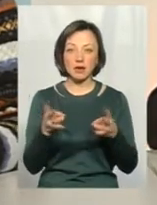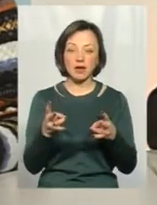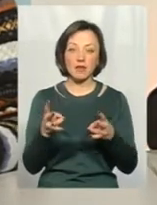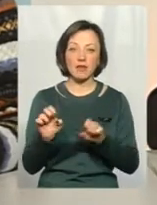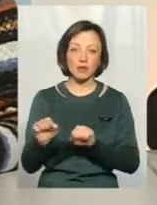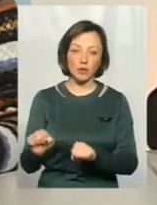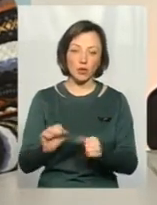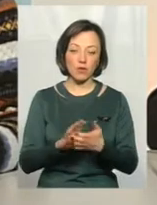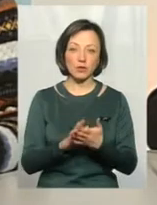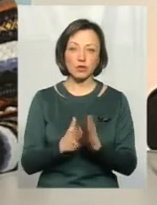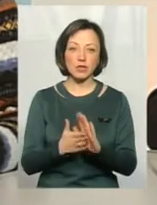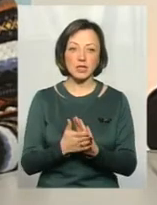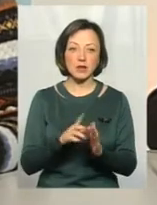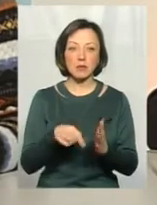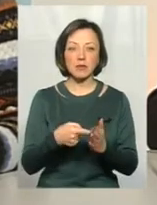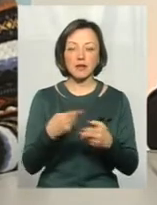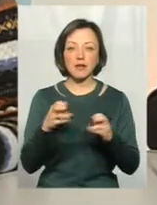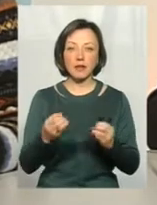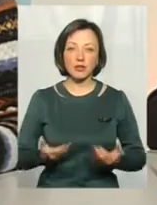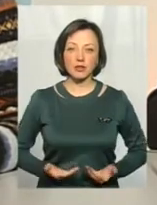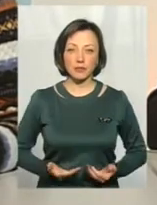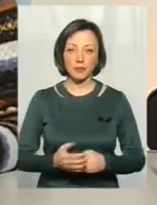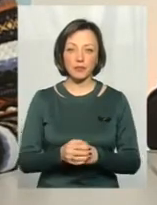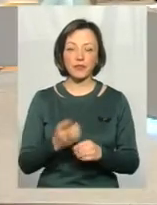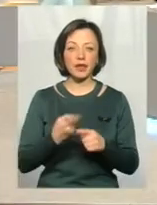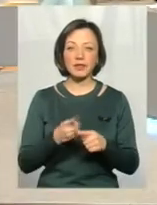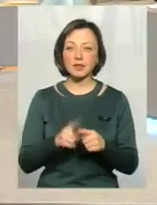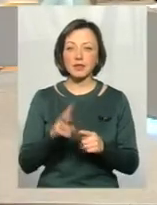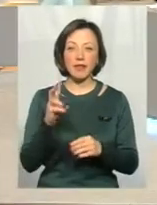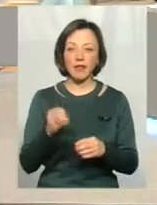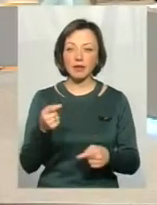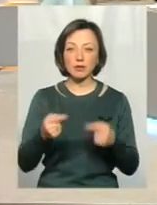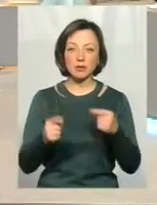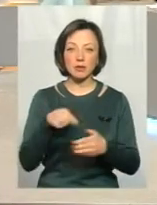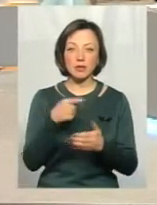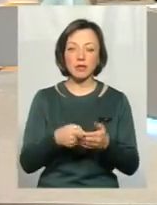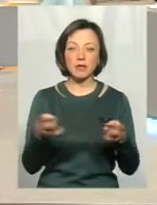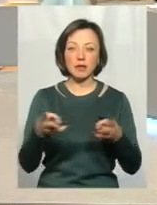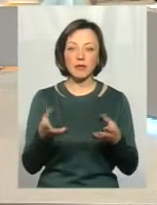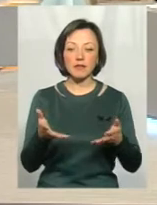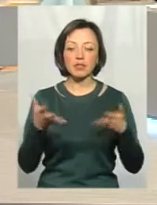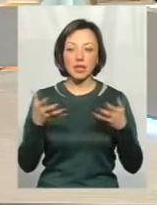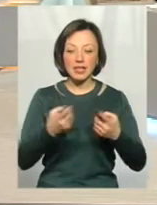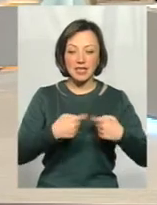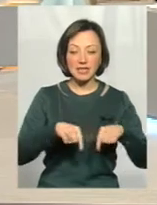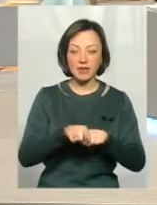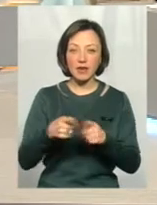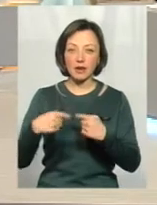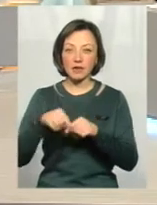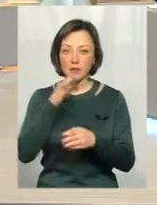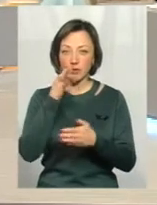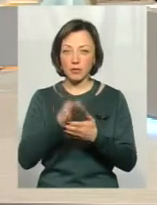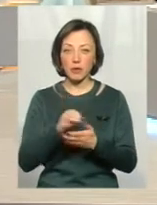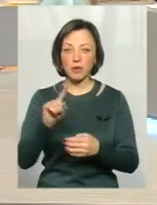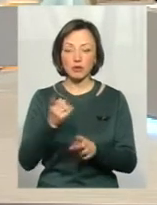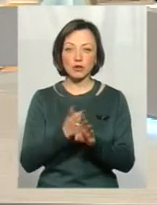позицію тих місців, ми живемо. Як на мене, це не дискусійне питання, просто чітко треба визначати сфери відповідальності. І це повинно робити насамперед